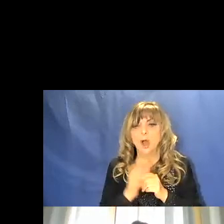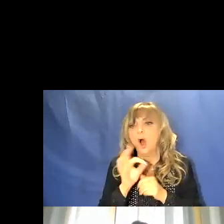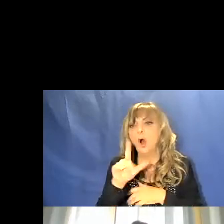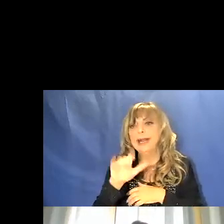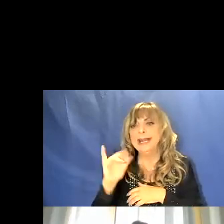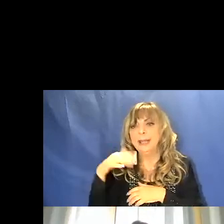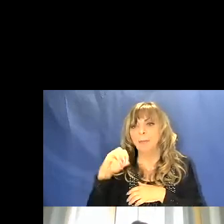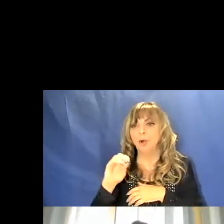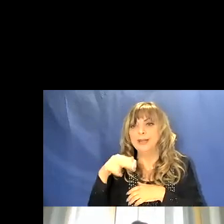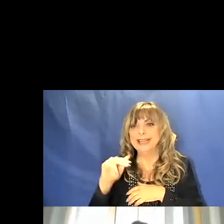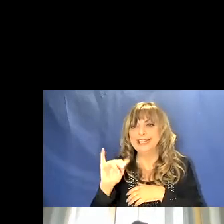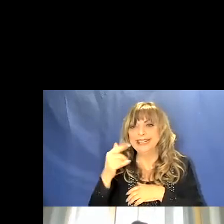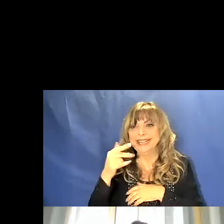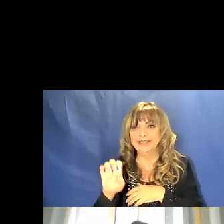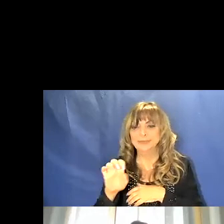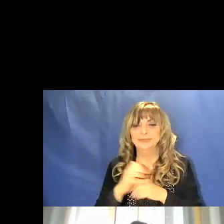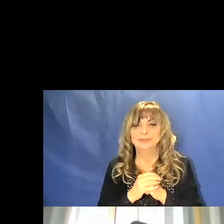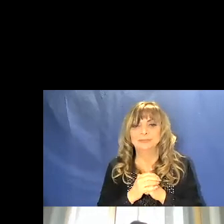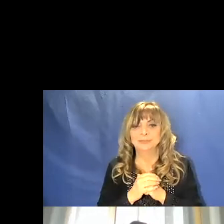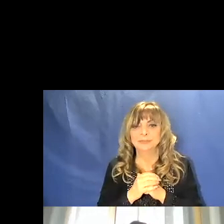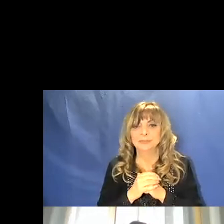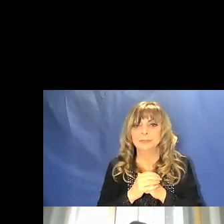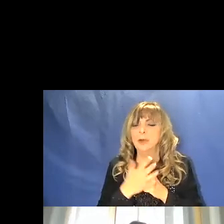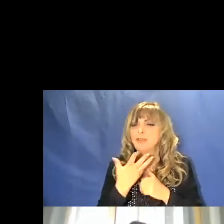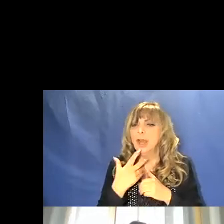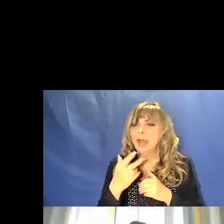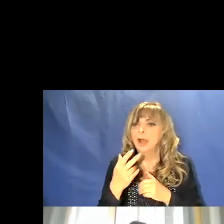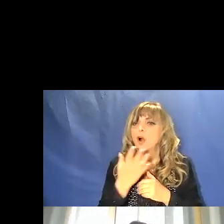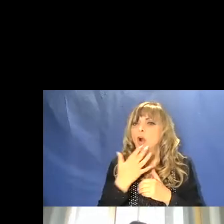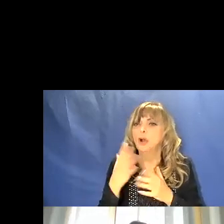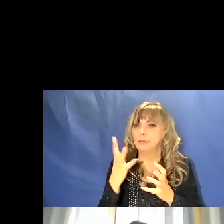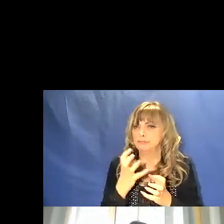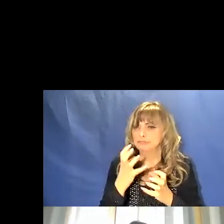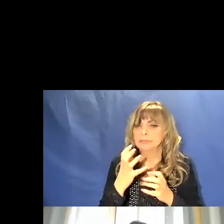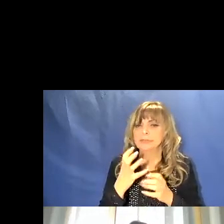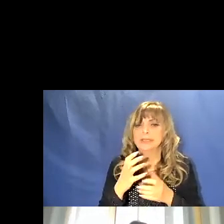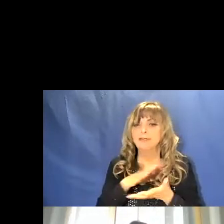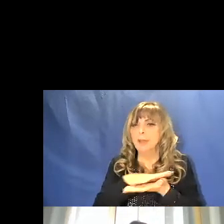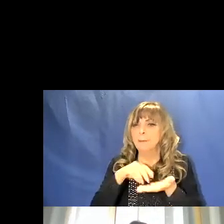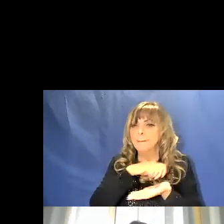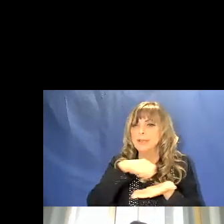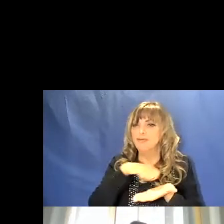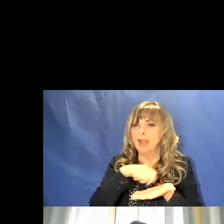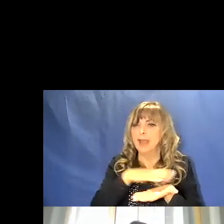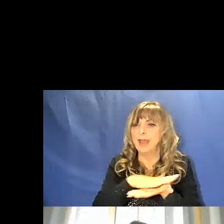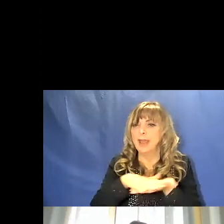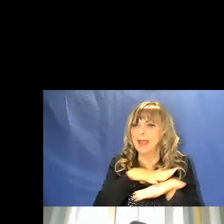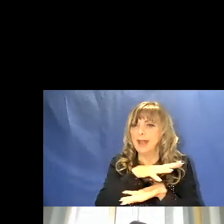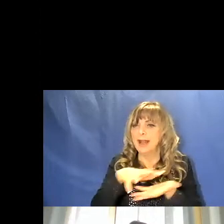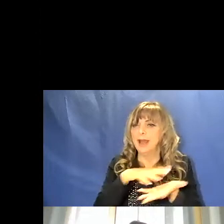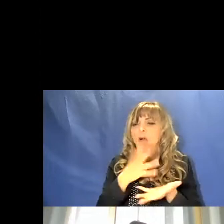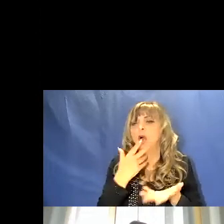e poi tuttoni bruni derivati dalla miscelazione dei colori